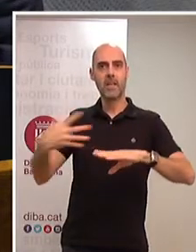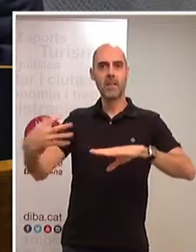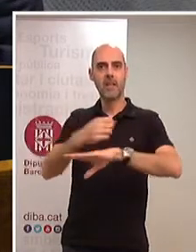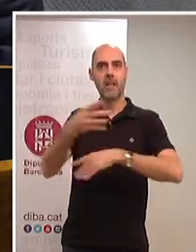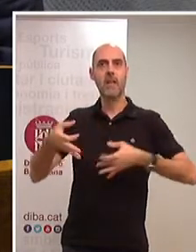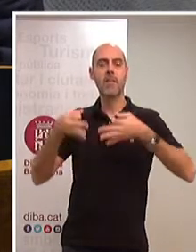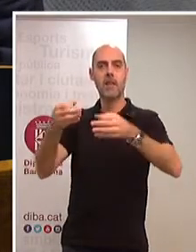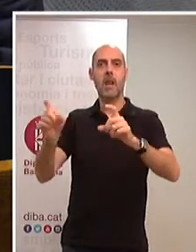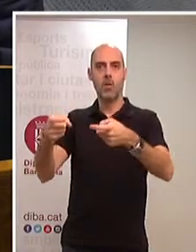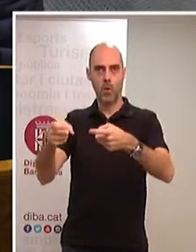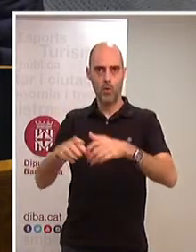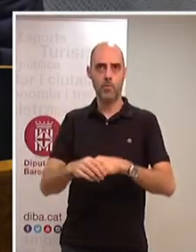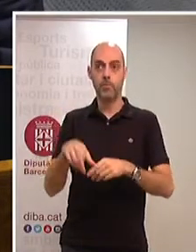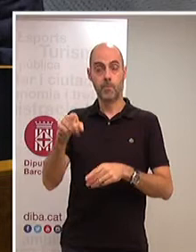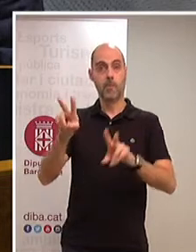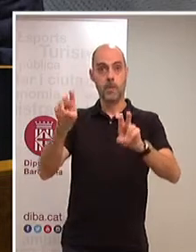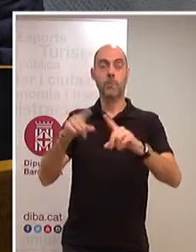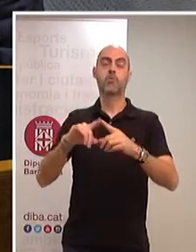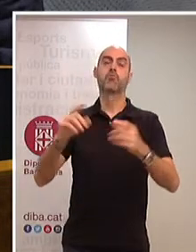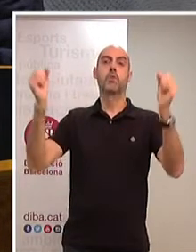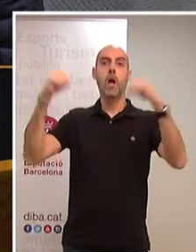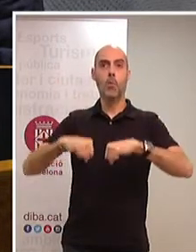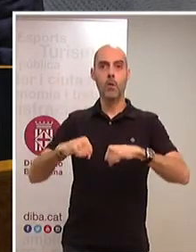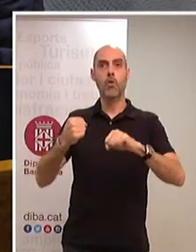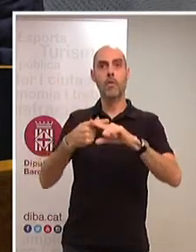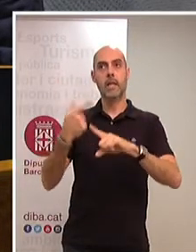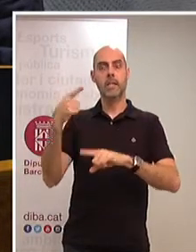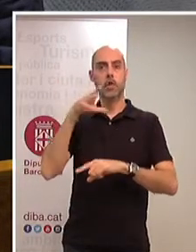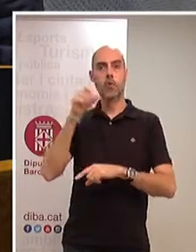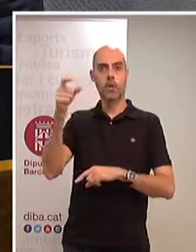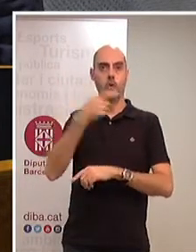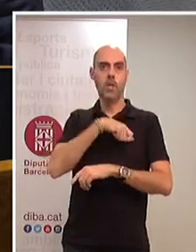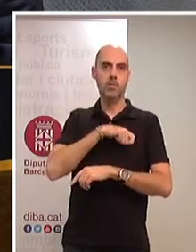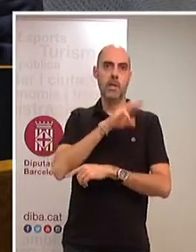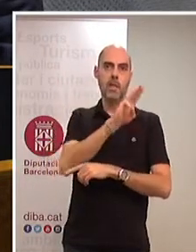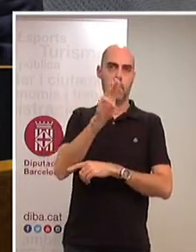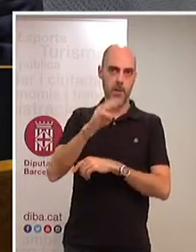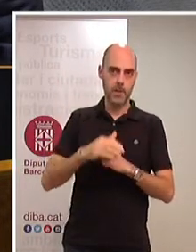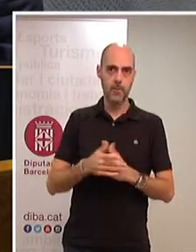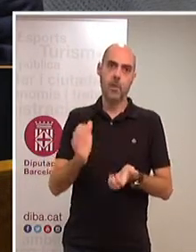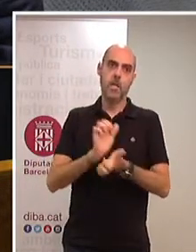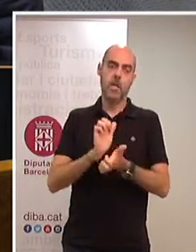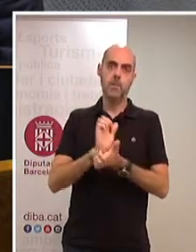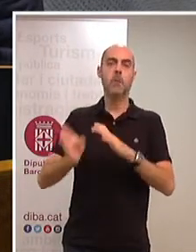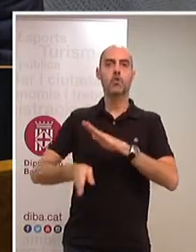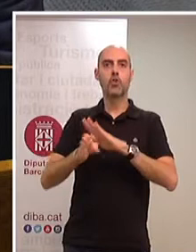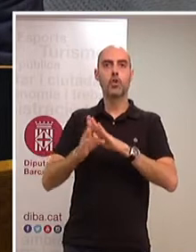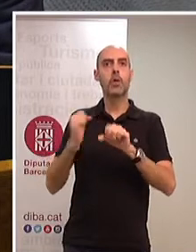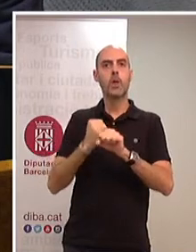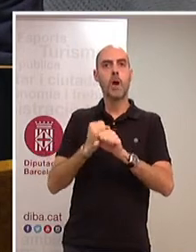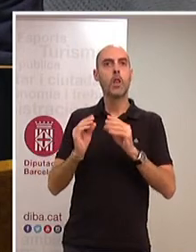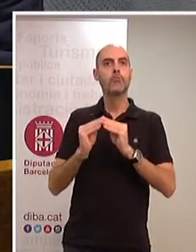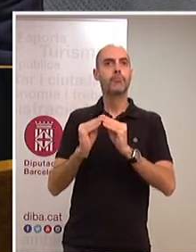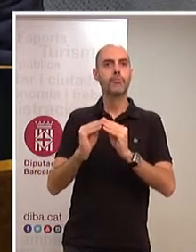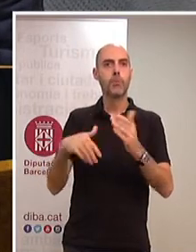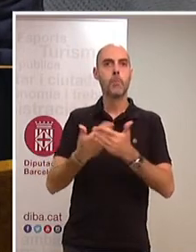que va a un acord amb el govern anterior de España, amb el govern del Partido Popular, que alcança els 300 millóns d'euros i que esperem que s'hi siga respetant i mantenint